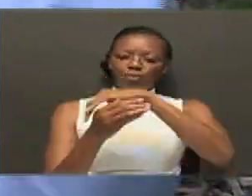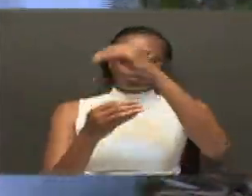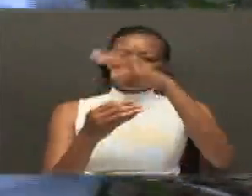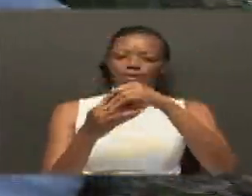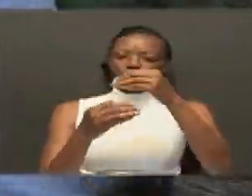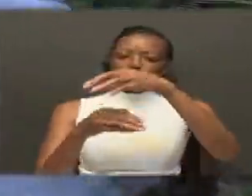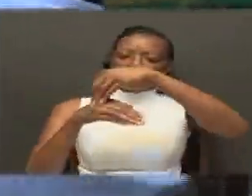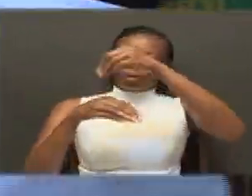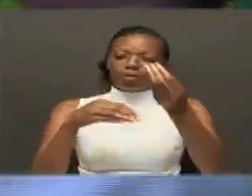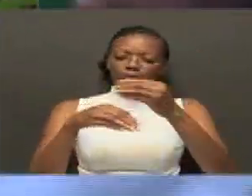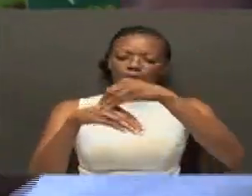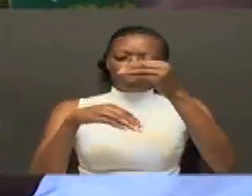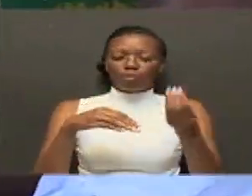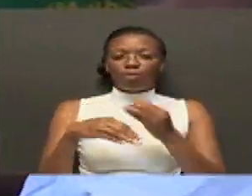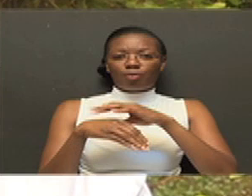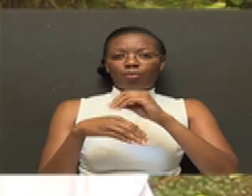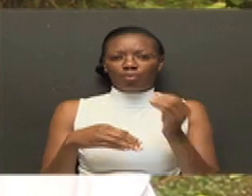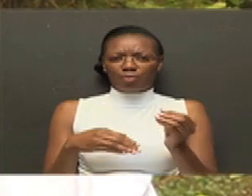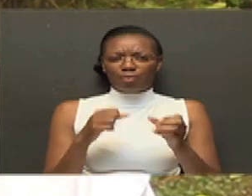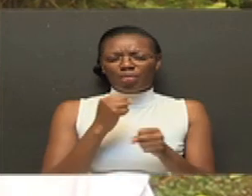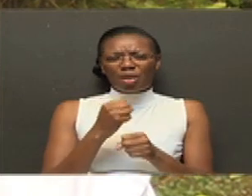Kazi hii inachangamoto zaki pia.